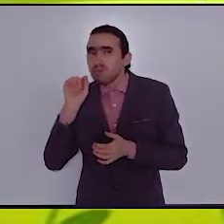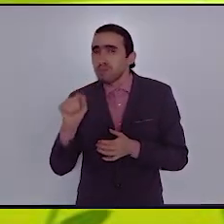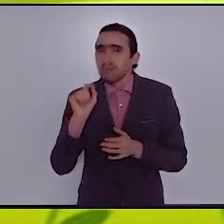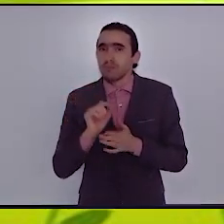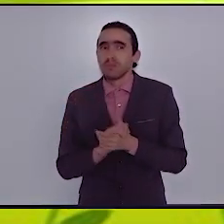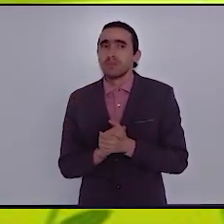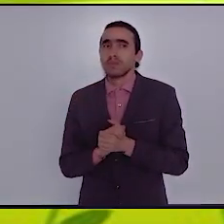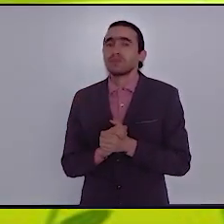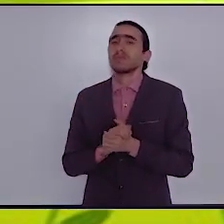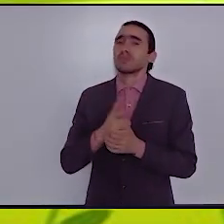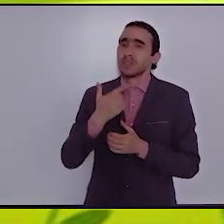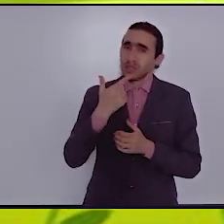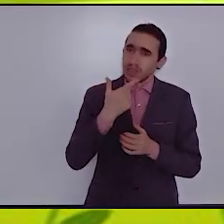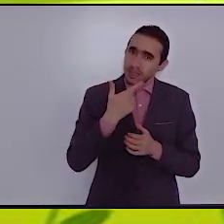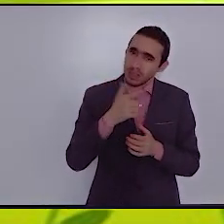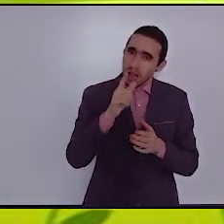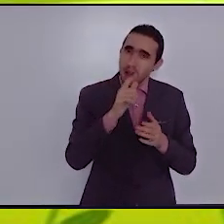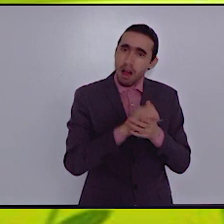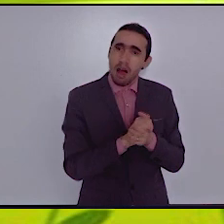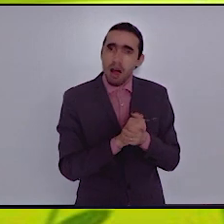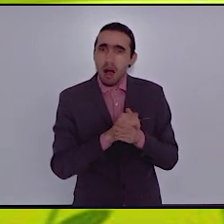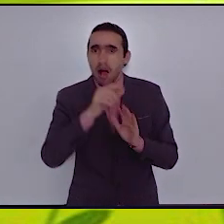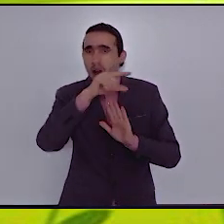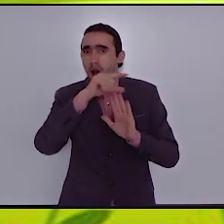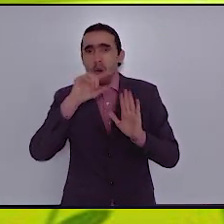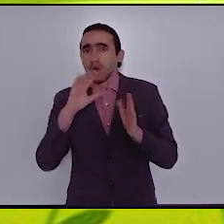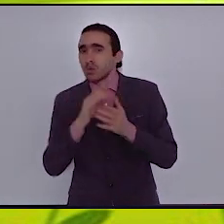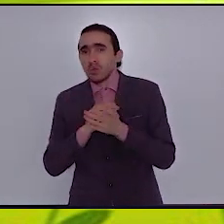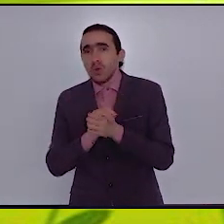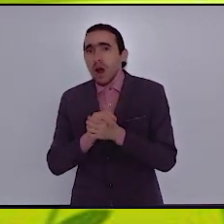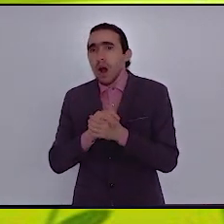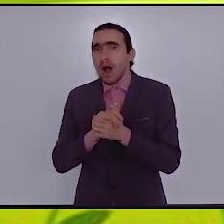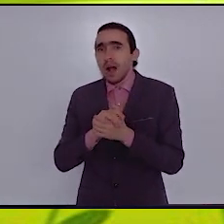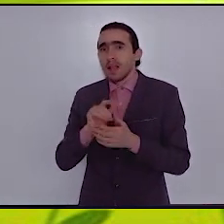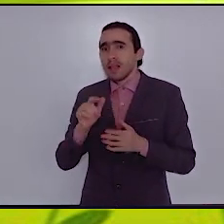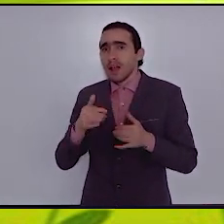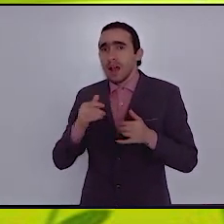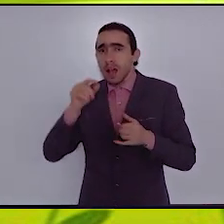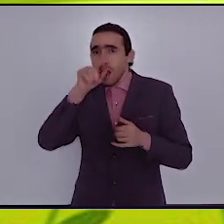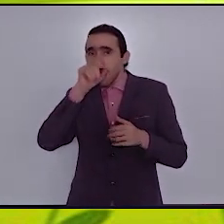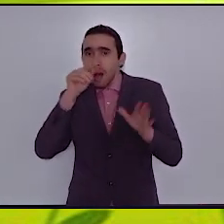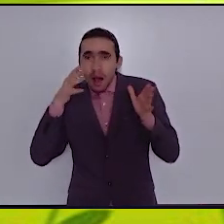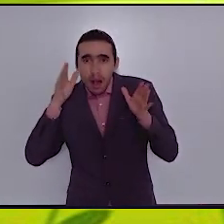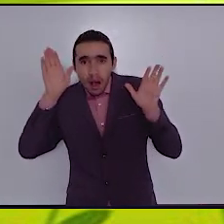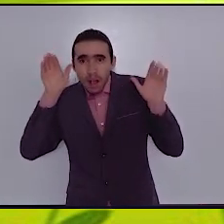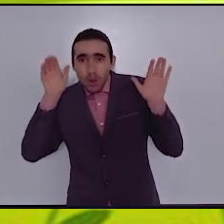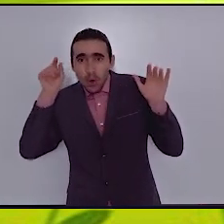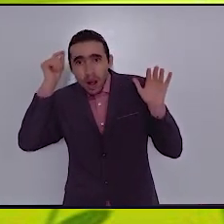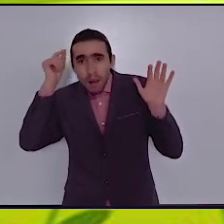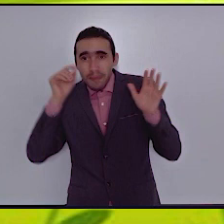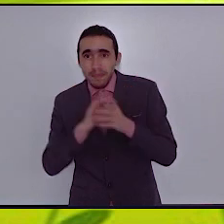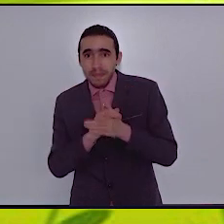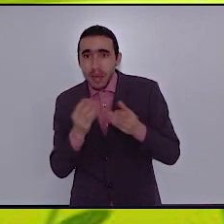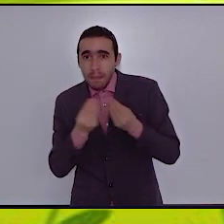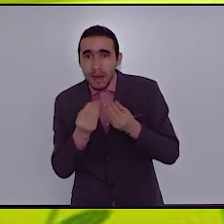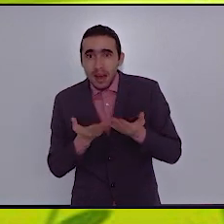نعم عنوان النص الغراب والجرة ننتقل إلى جرة أخرى ما